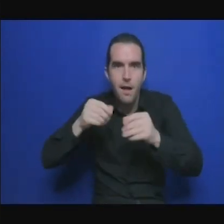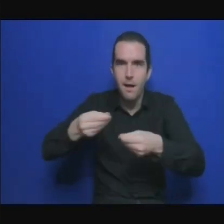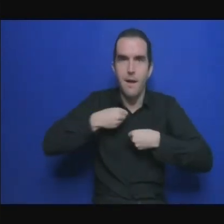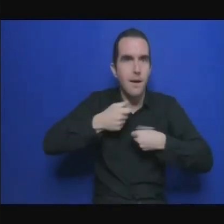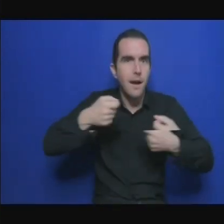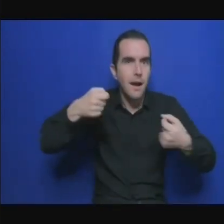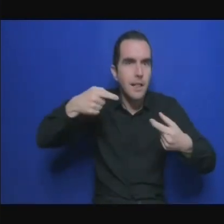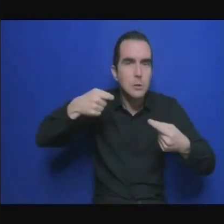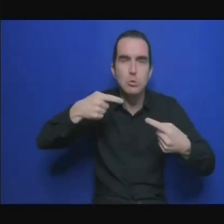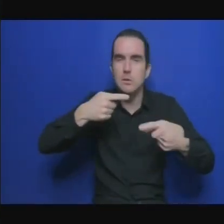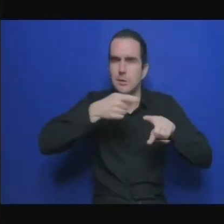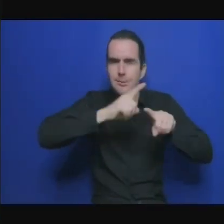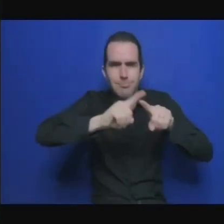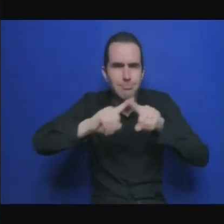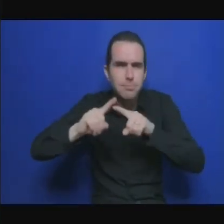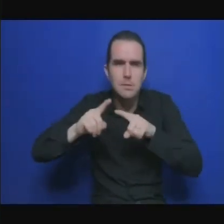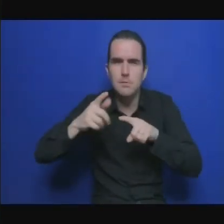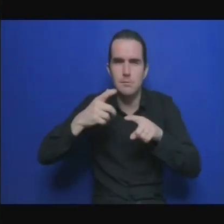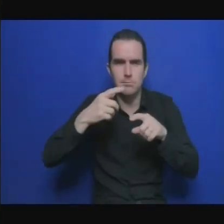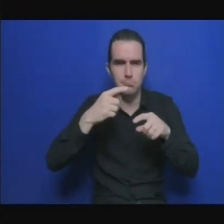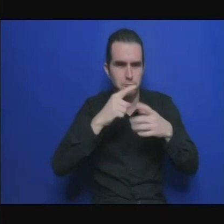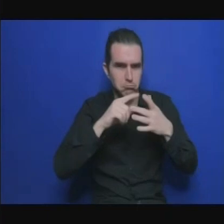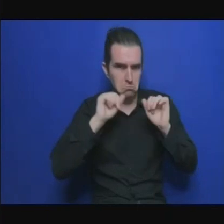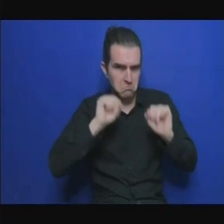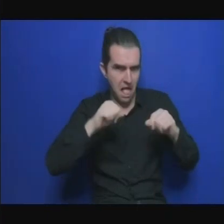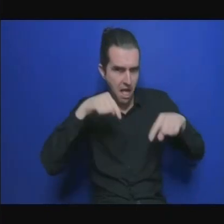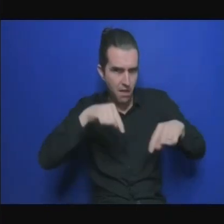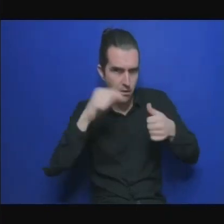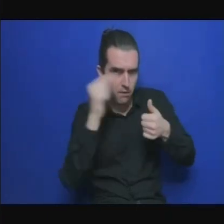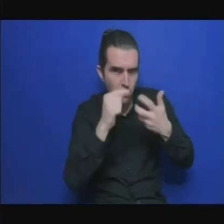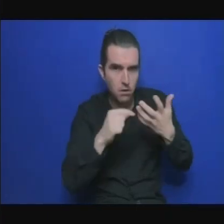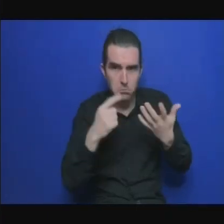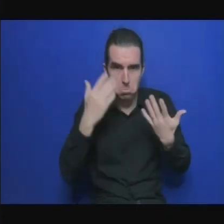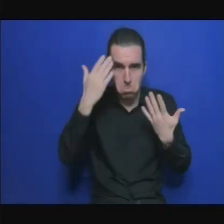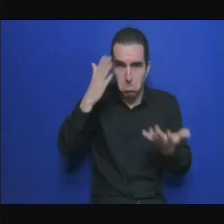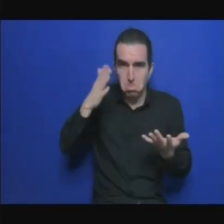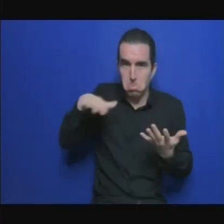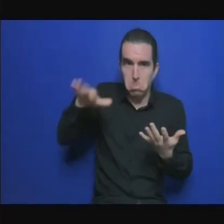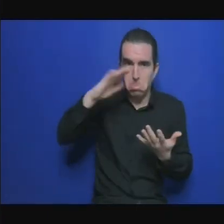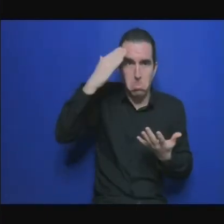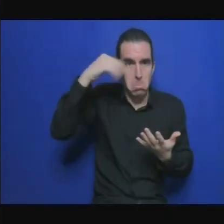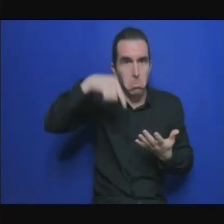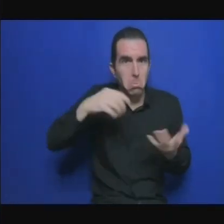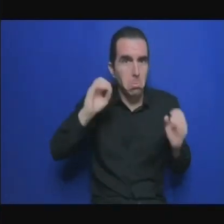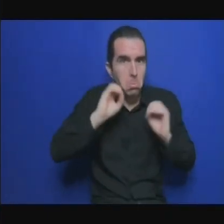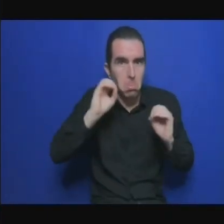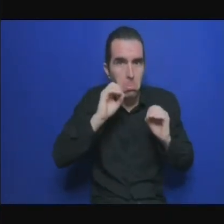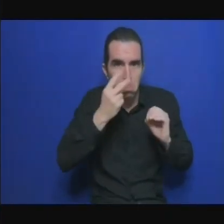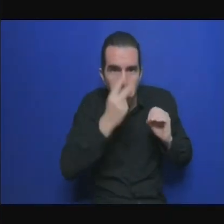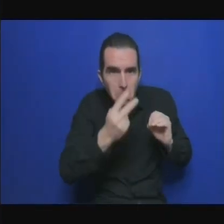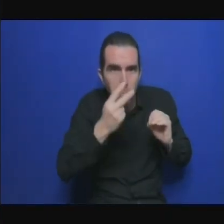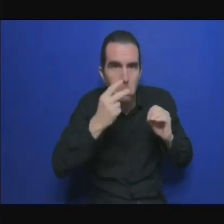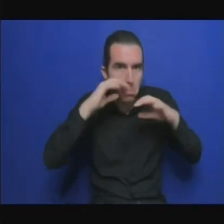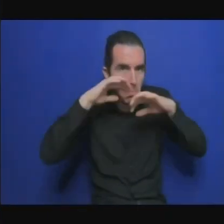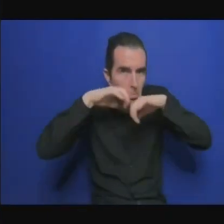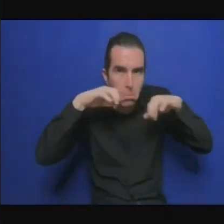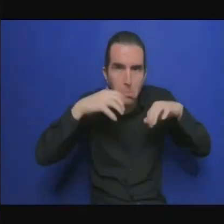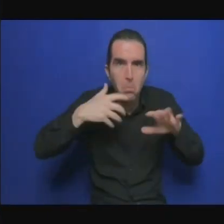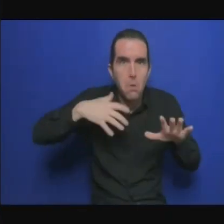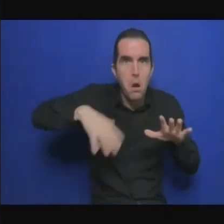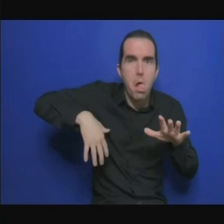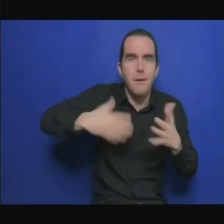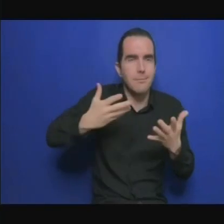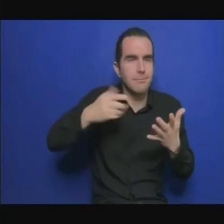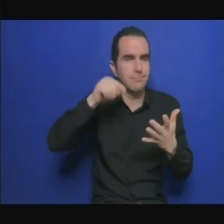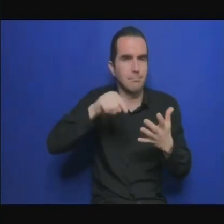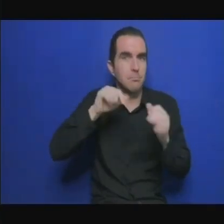développement dans ce domaine voilà et évidemment un partenaire public-privé mais à l'échelle institutionnelle mais aussi à l'échelle